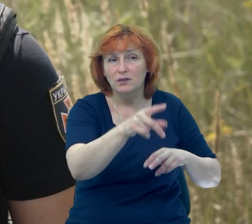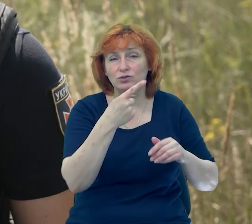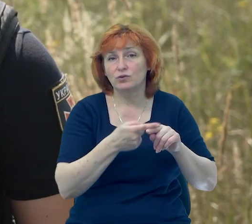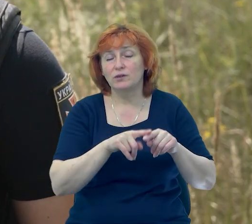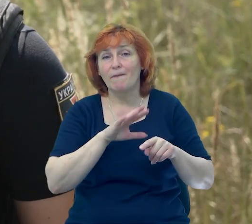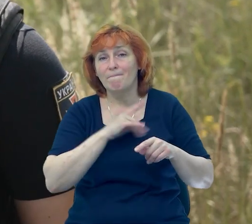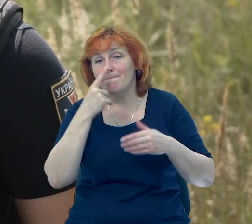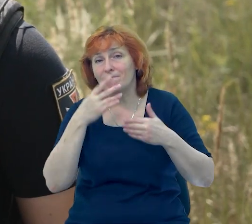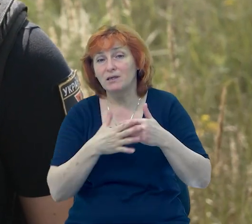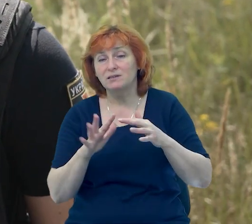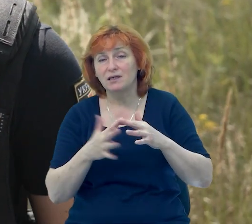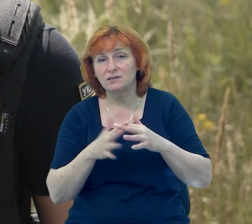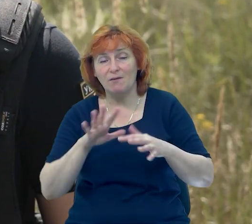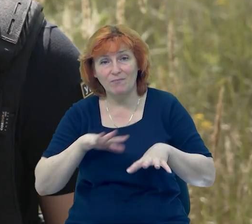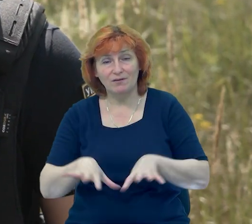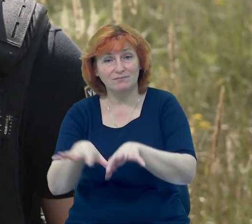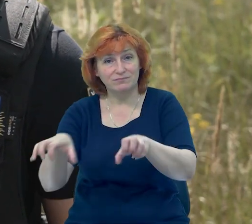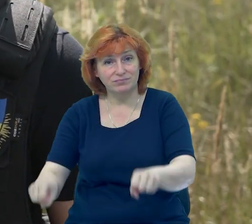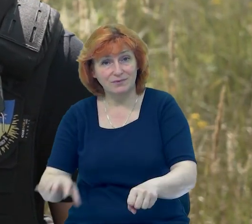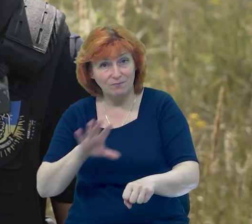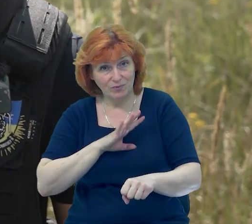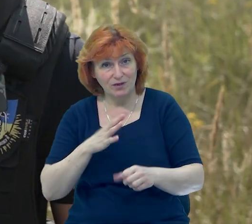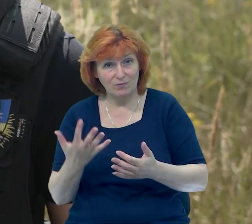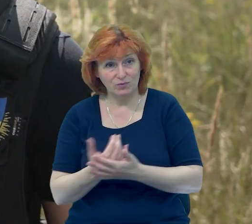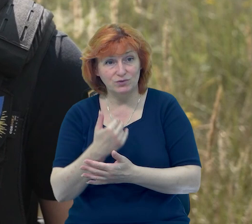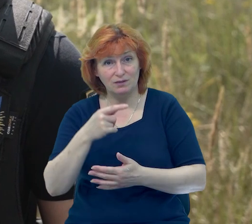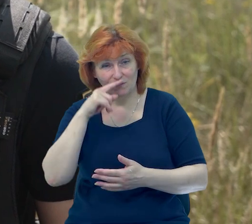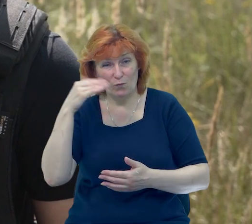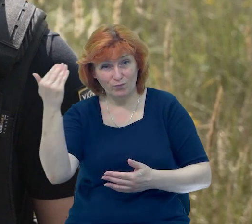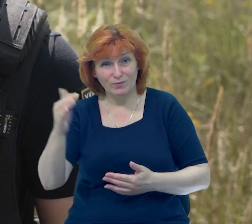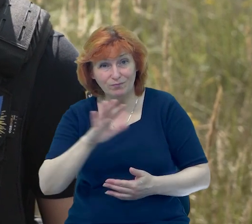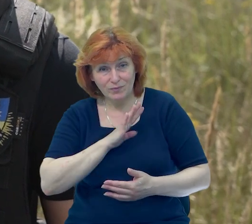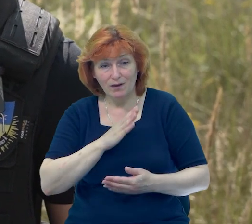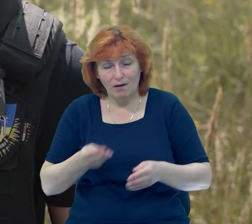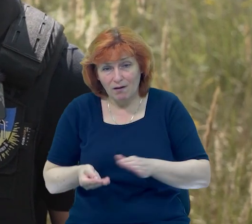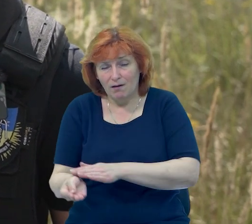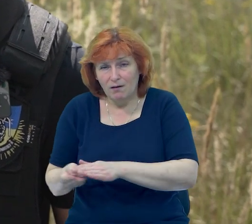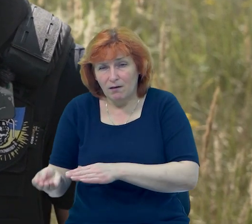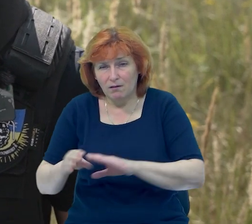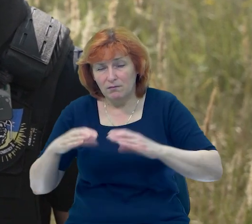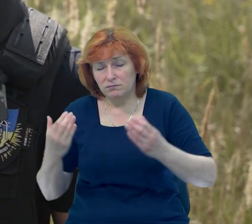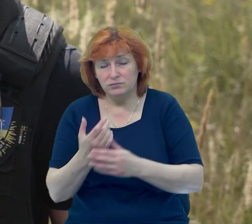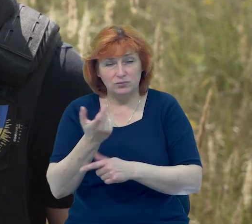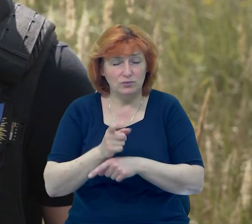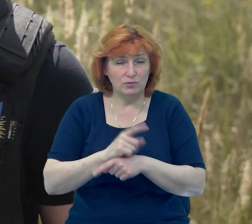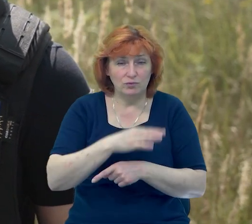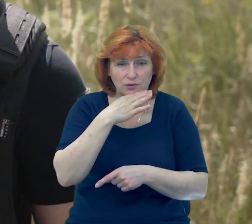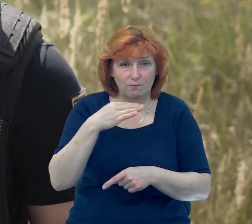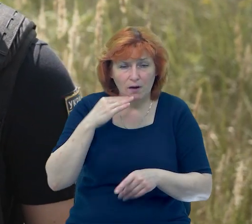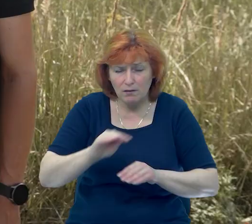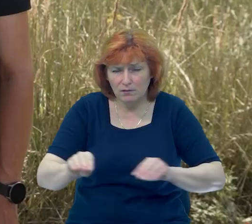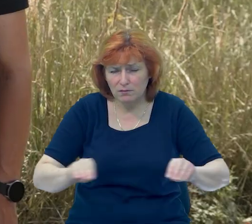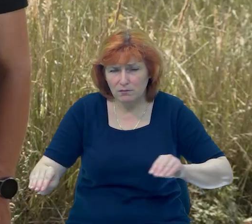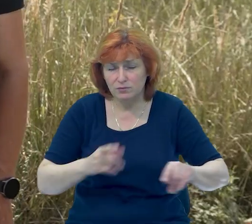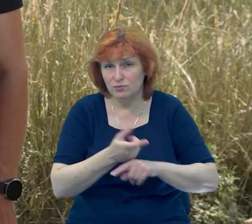захвачені як російськими, так і деокуповані нашими силами. І тут було підбито дуже багато ворожої техніки, також здійснювалося багато